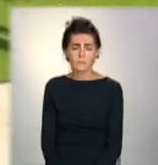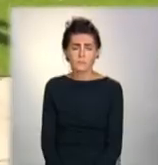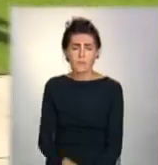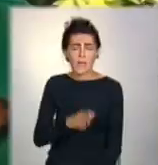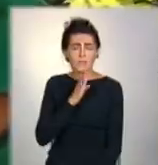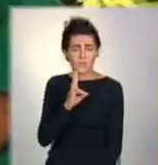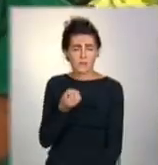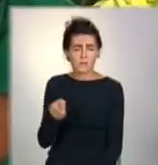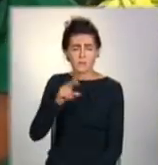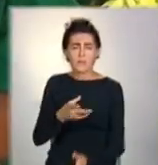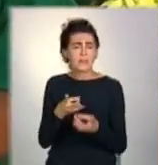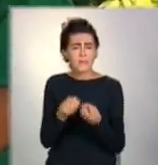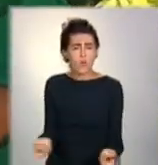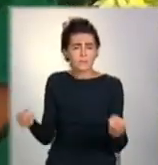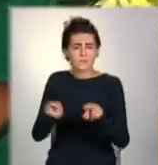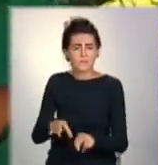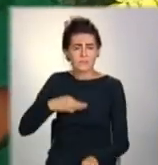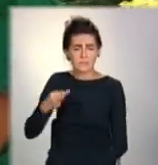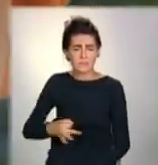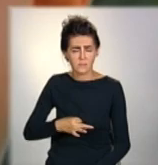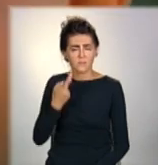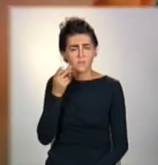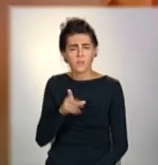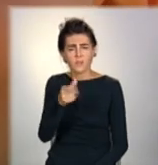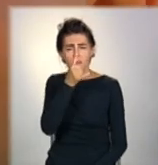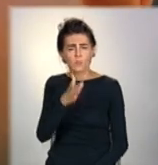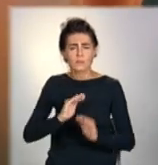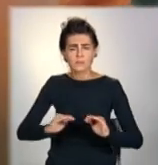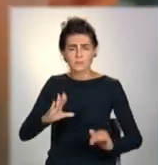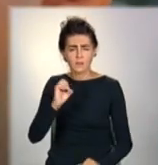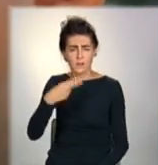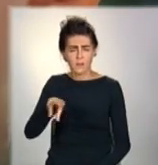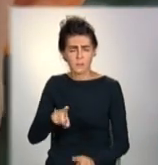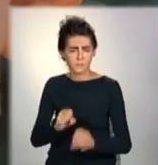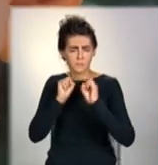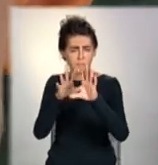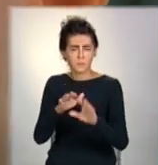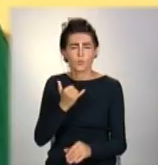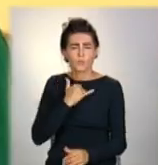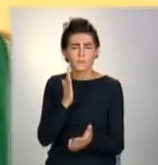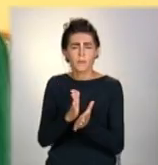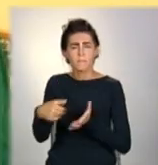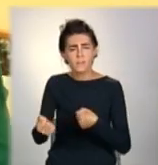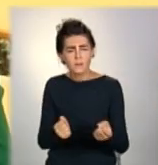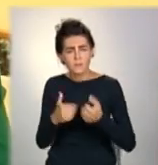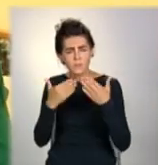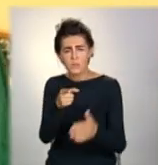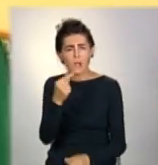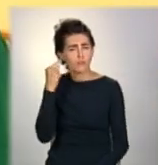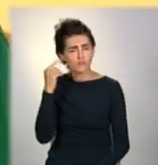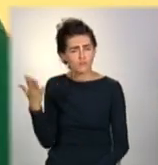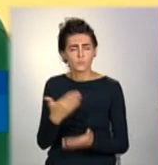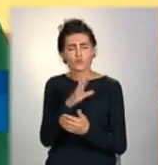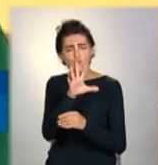Надія не залишає сина ні на хвилину. Навіть не може віддати у дитячий садок. У нас машини, транспорт, він їх не слухає.